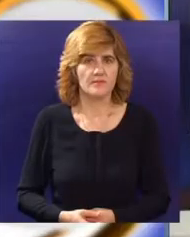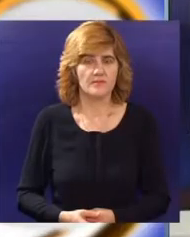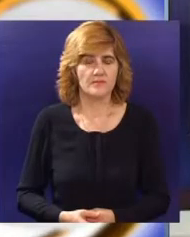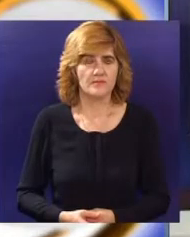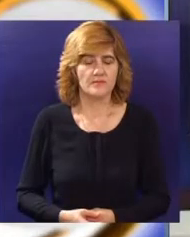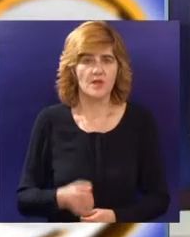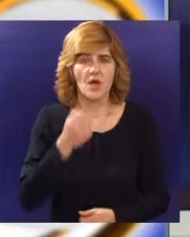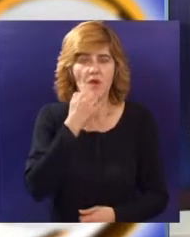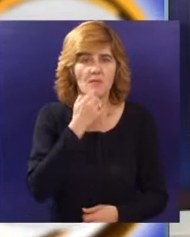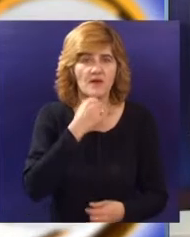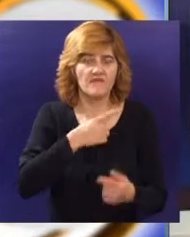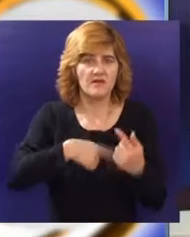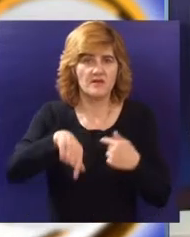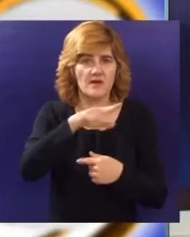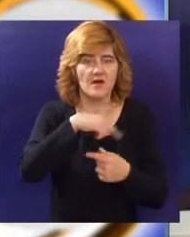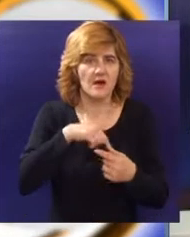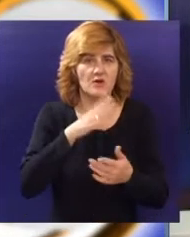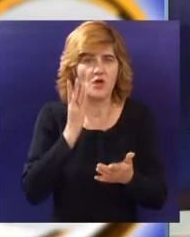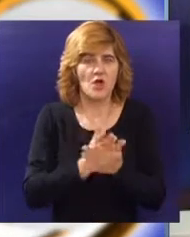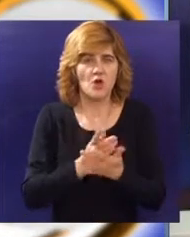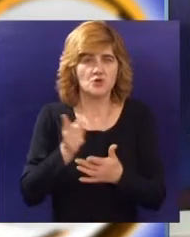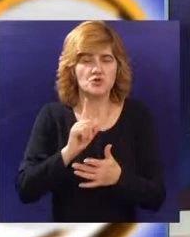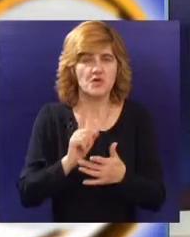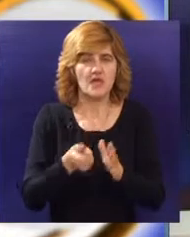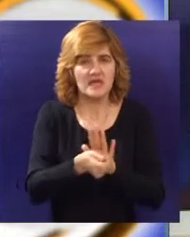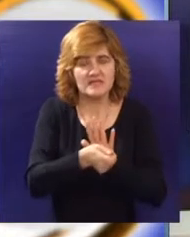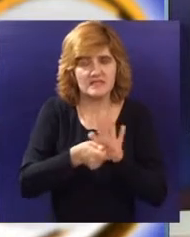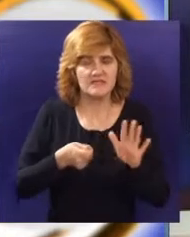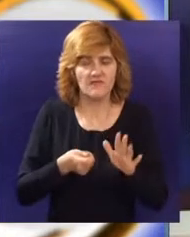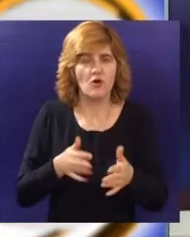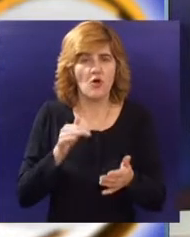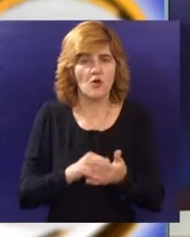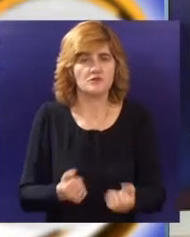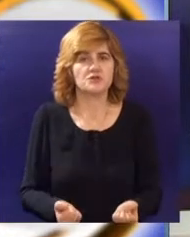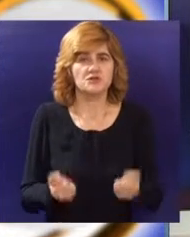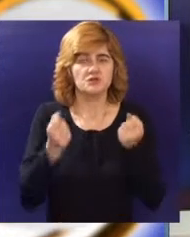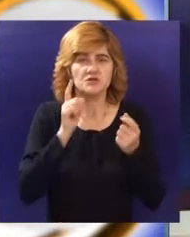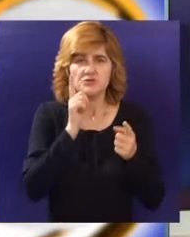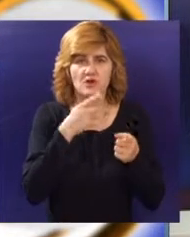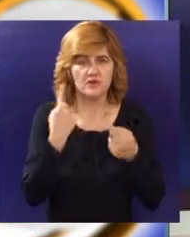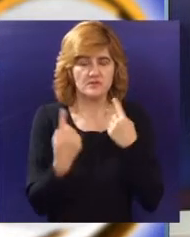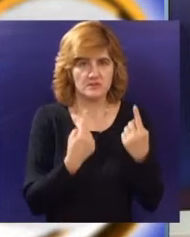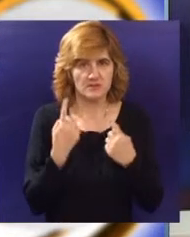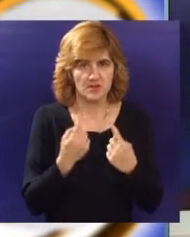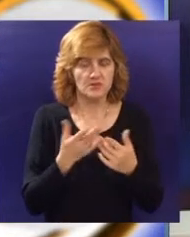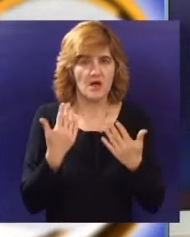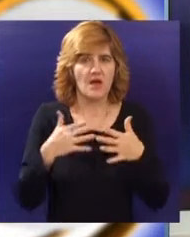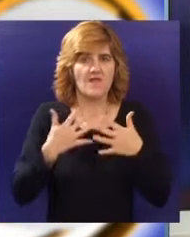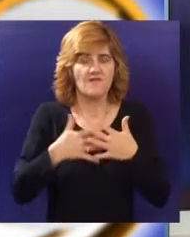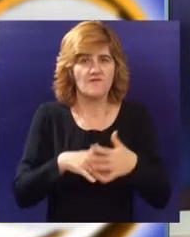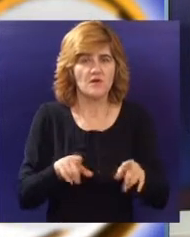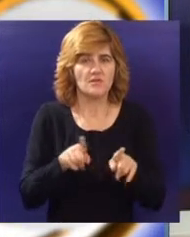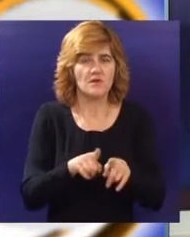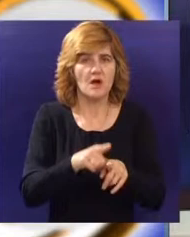Privreda regiona Severne Bačke se još uvek nije izvukla iz krize a trenutni obim industrijske proizvodnje je na nivou iz 2007.